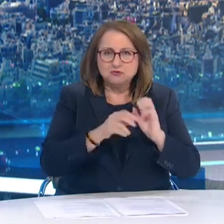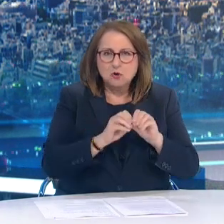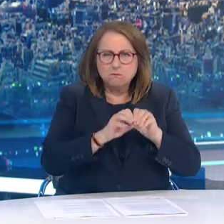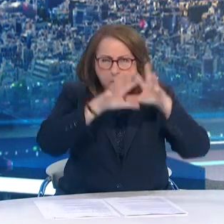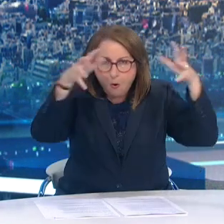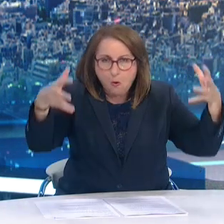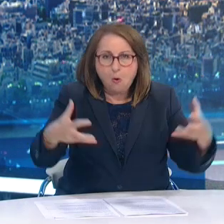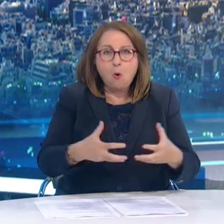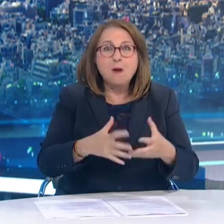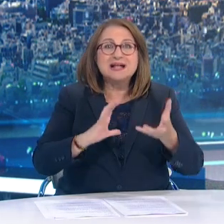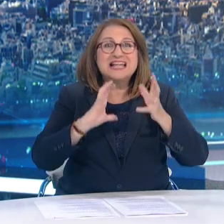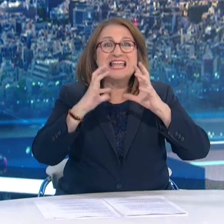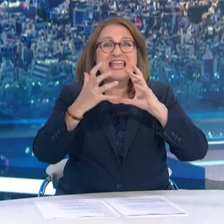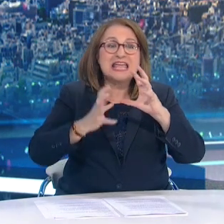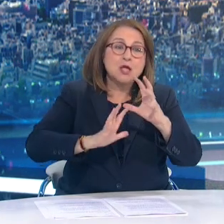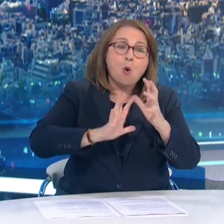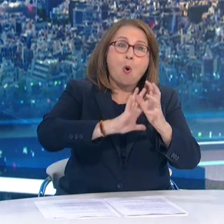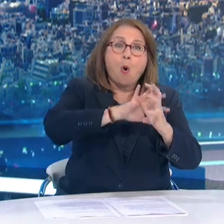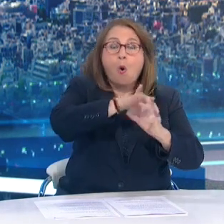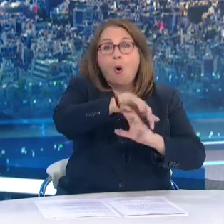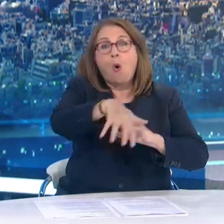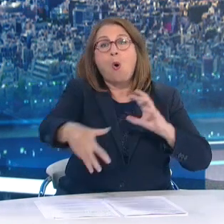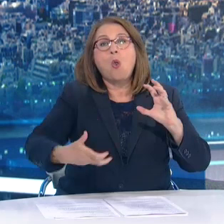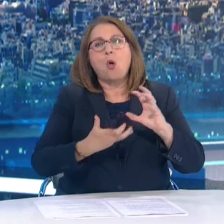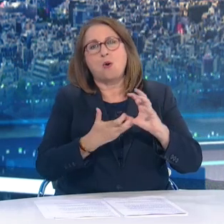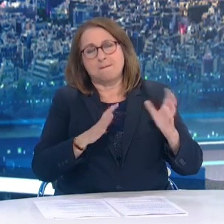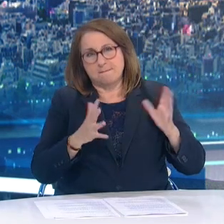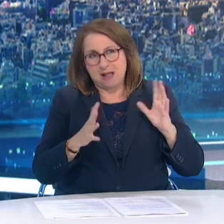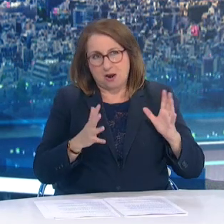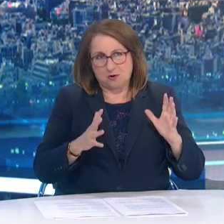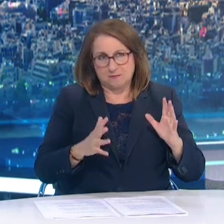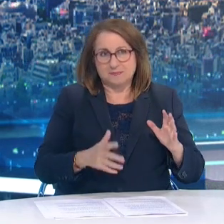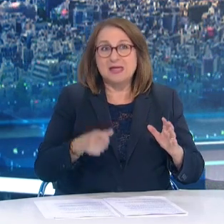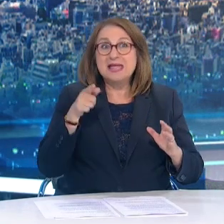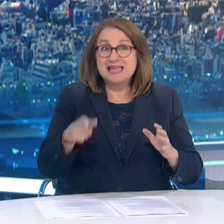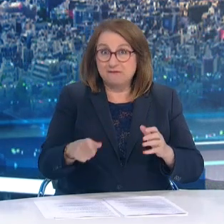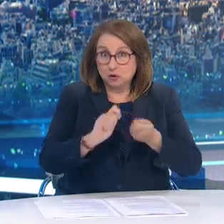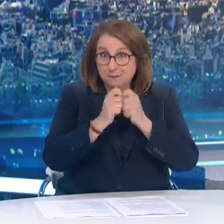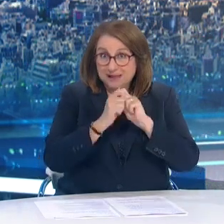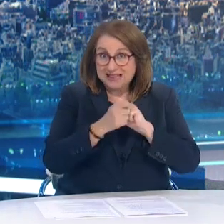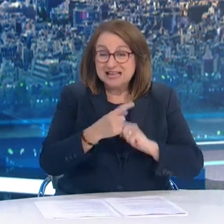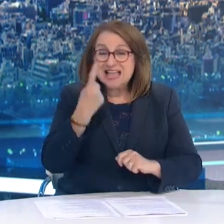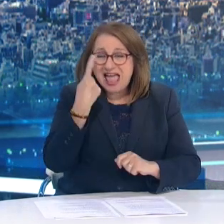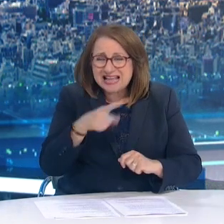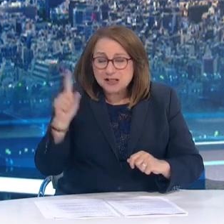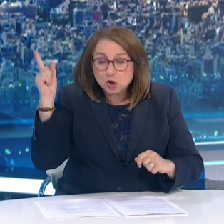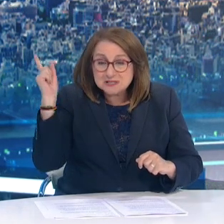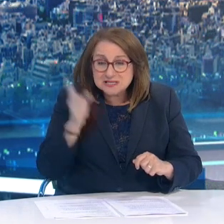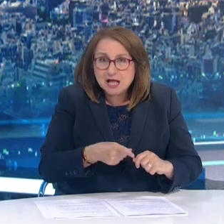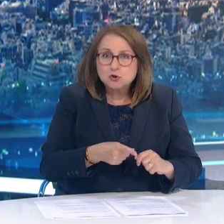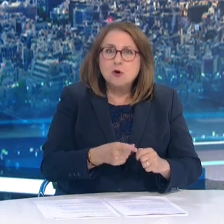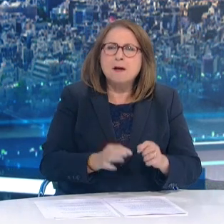Τα μέχρι σήμερα δεδομένα δείχνουν ότι η μετάλλαξη Δέλτα είναι 100% πιο μεταδοτική από τον αρχικό ιό που